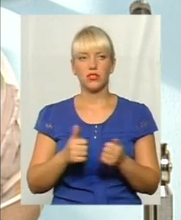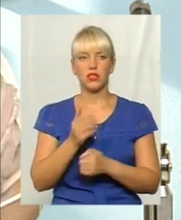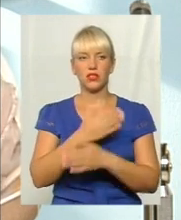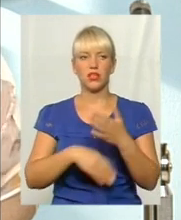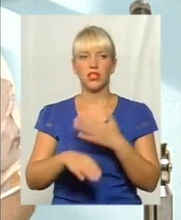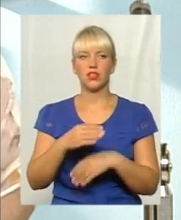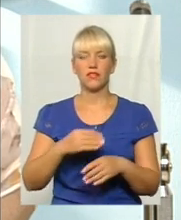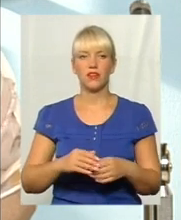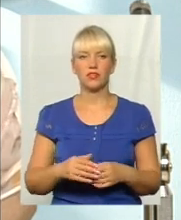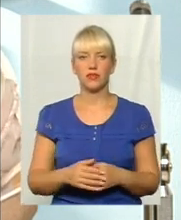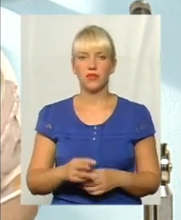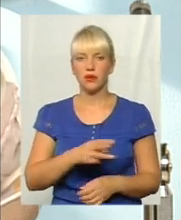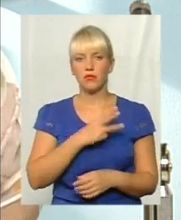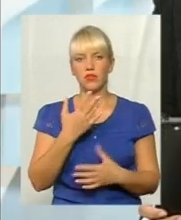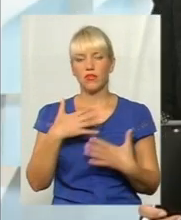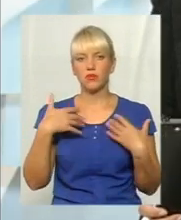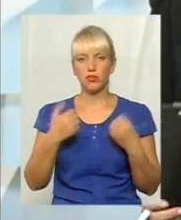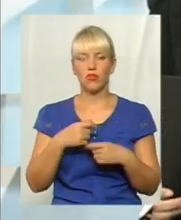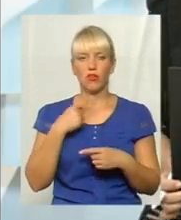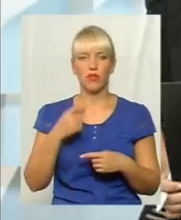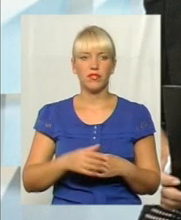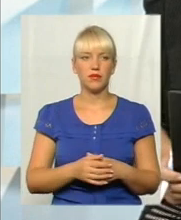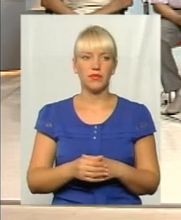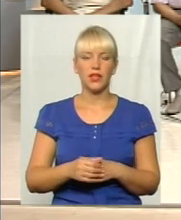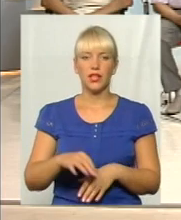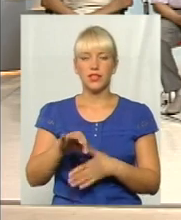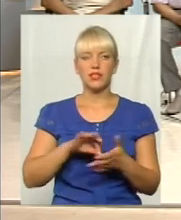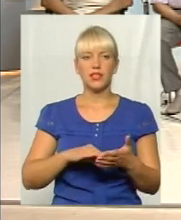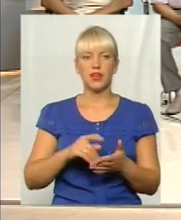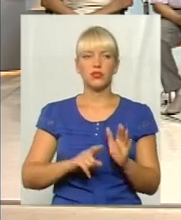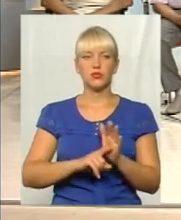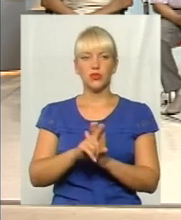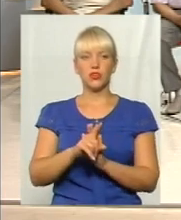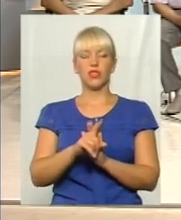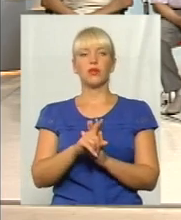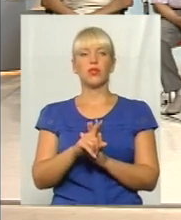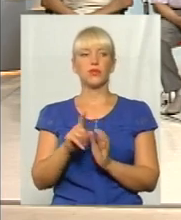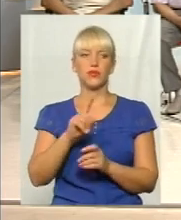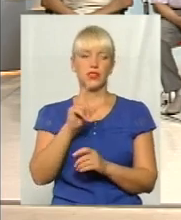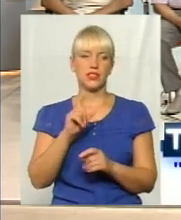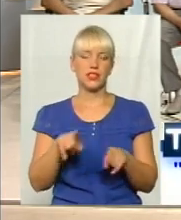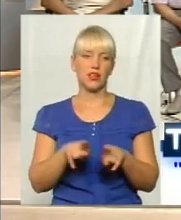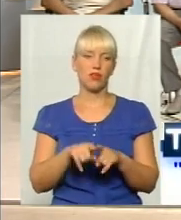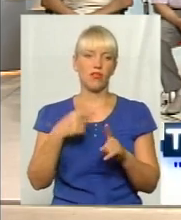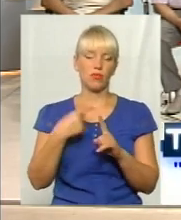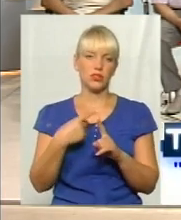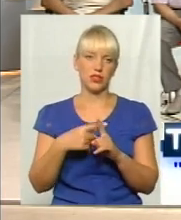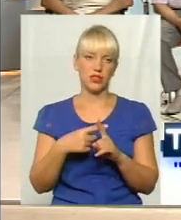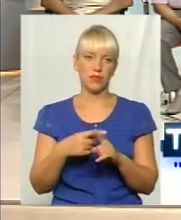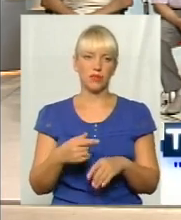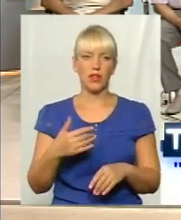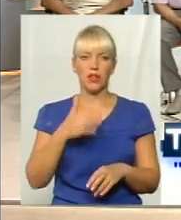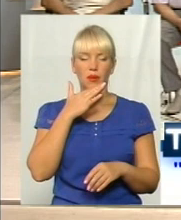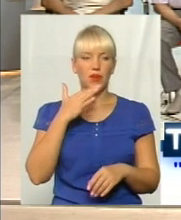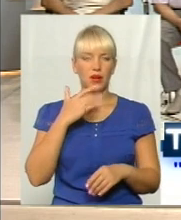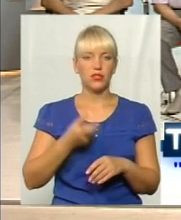України». Бажаю здоров'я. Доброго дня. Давайте одразу почнемо з такого, з позитиву. Дуже